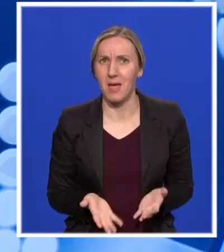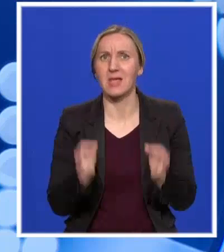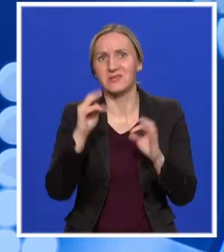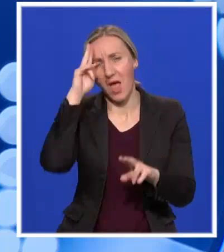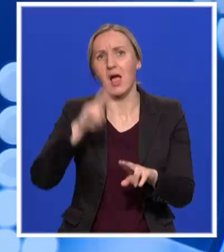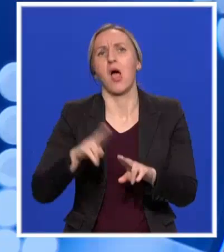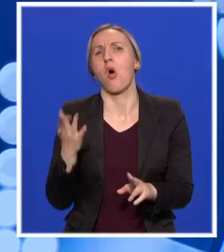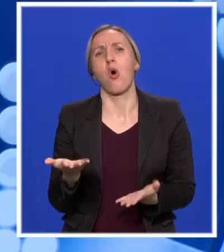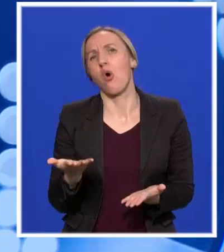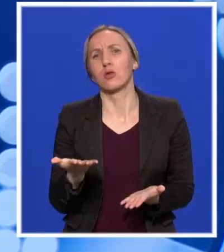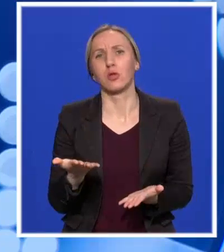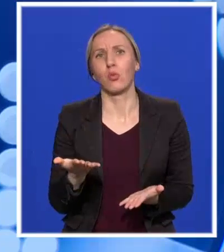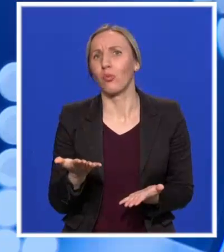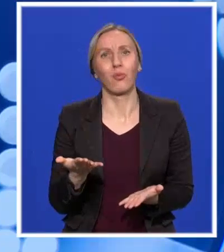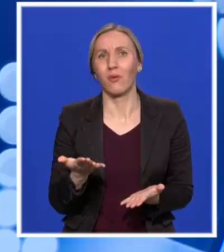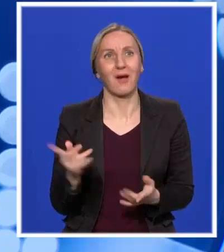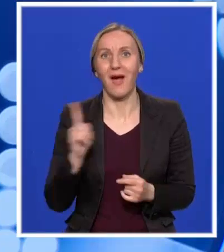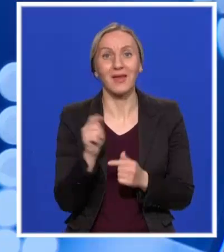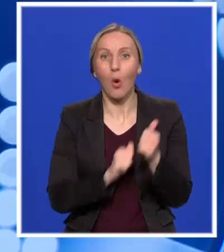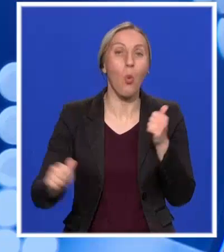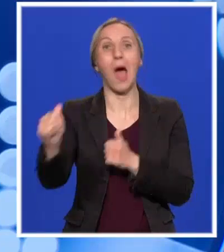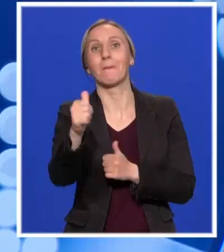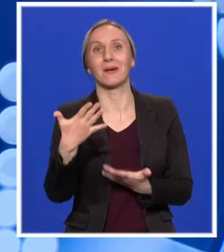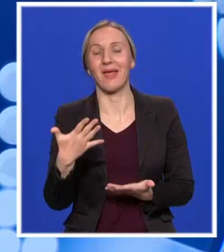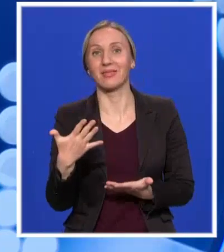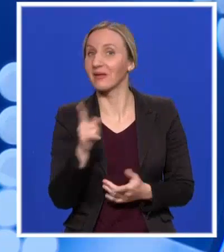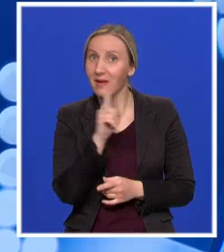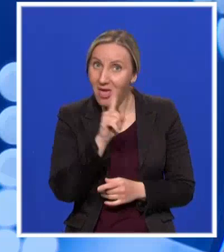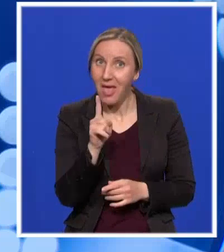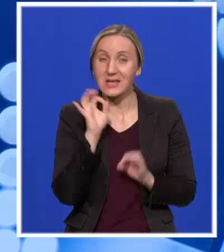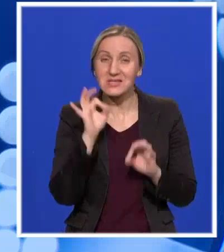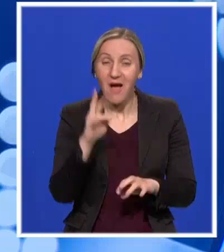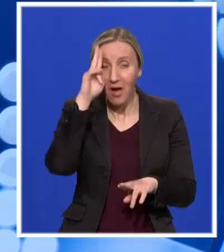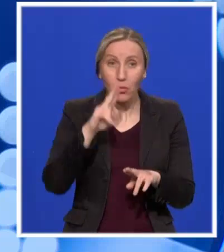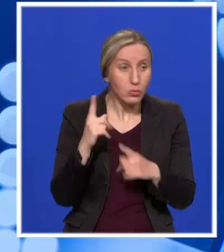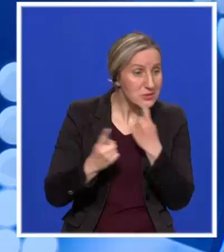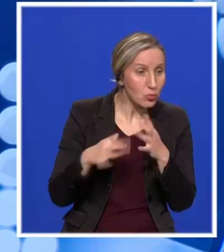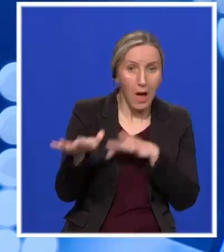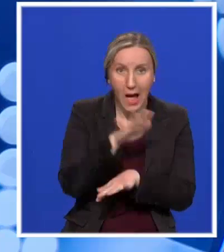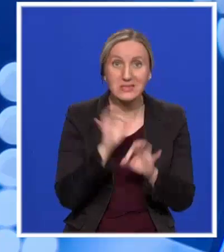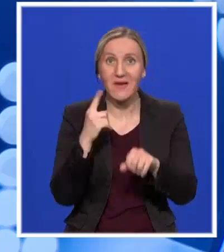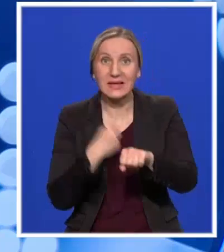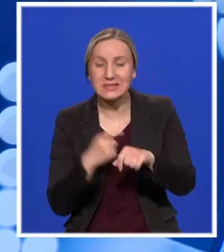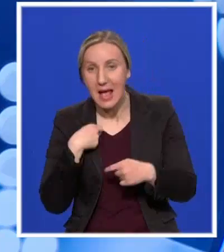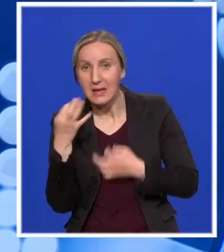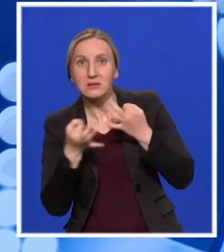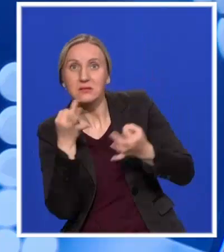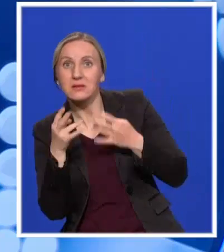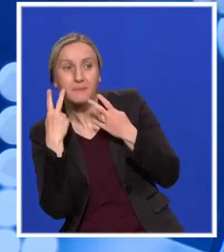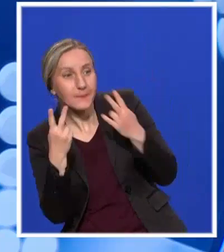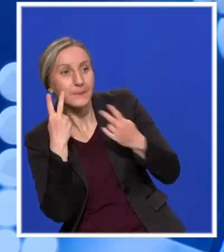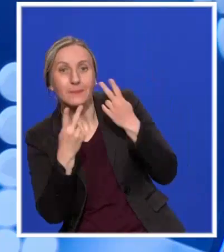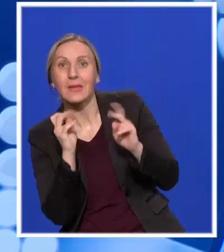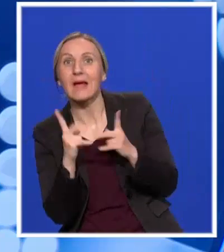nije negdje u napred doneta. Dakle, mi ih analiziramo i sat u sat situaciju. Dakle, i sat u sat se analizira situacija